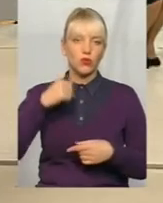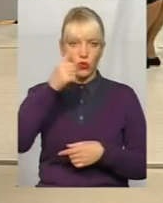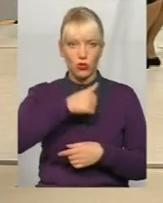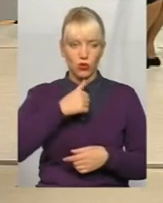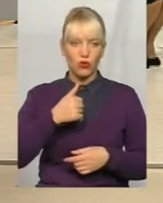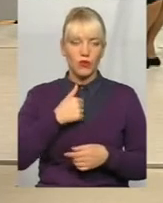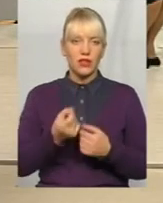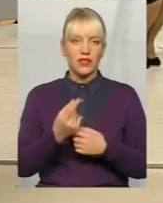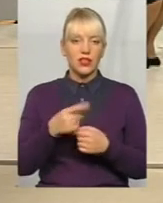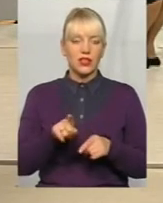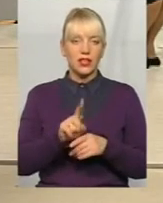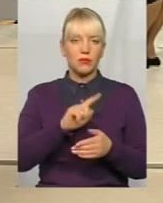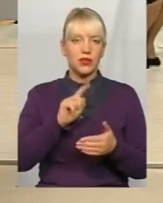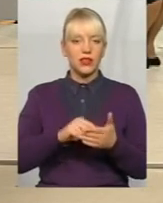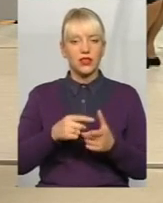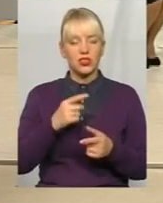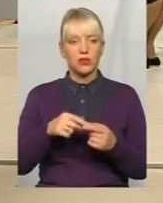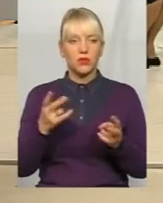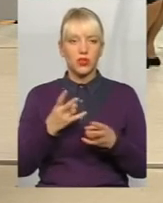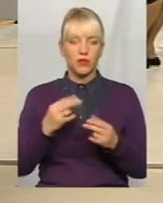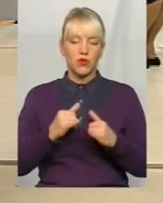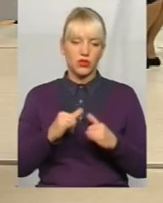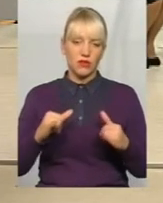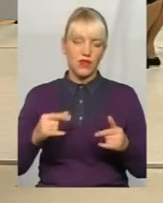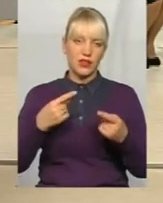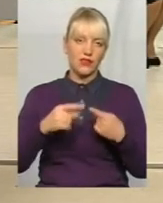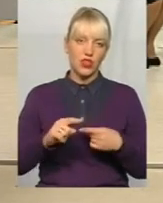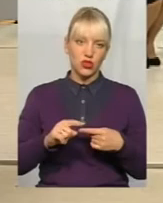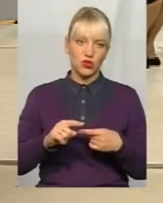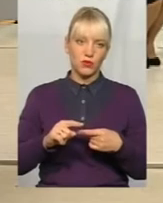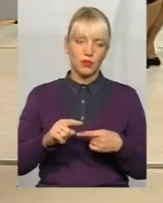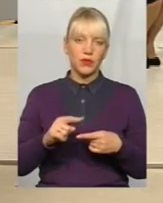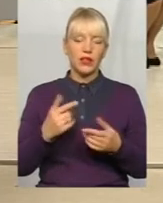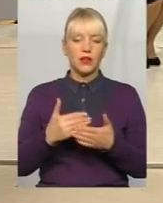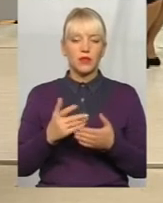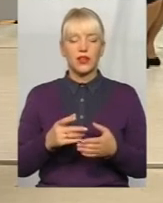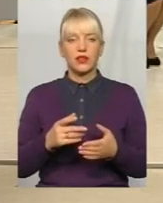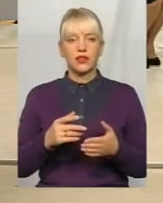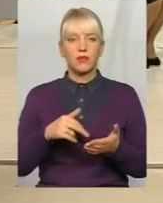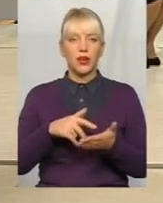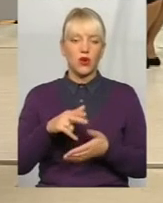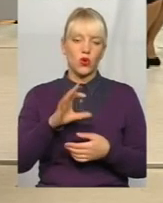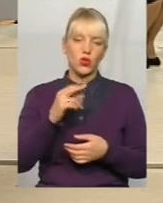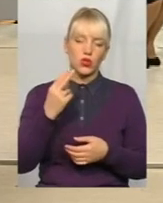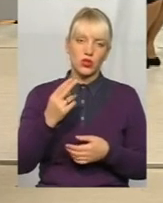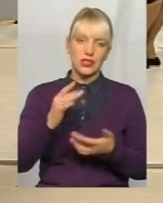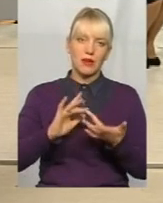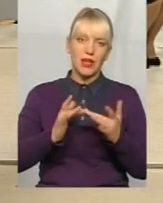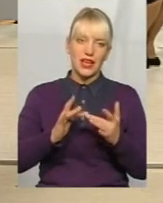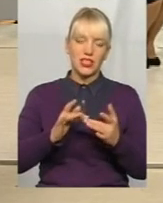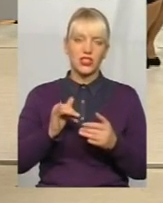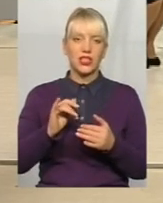питання, чи потрібно його, можливо, розвивати в іншому руслі, переходити більше там у соцмережі, в інтернет,